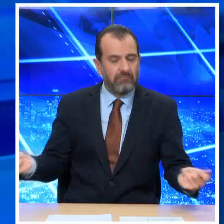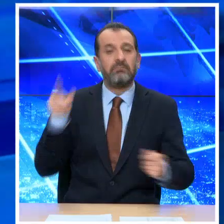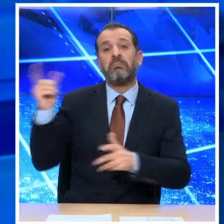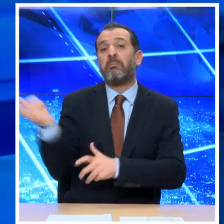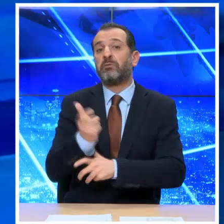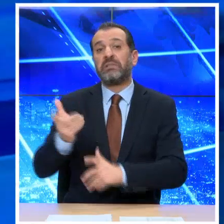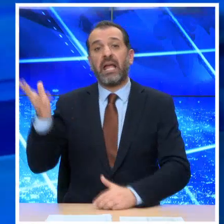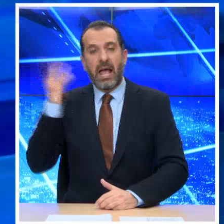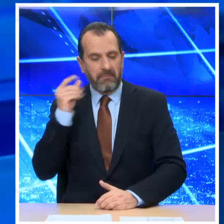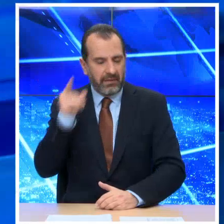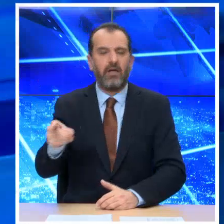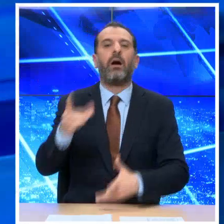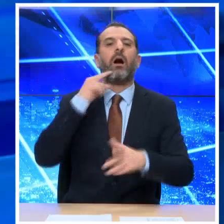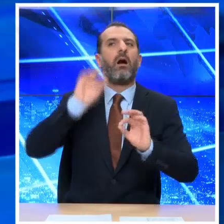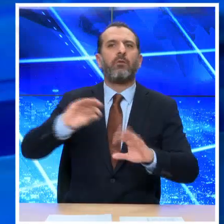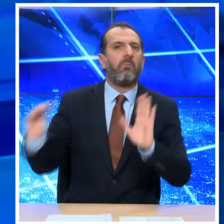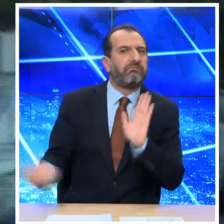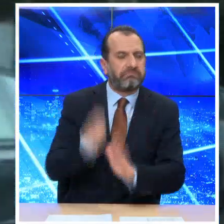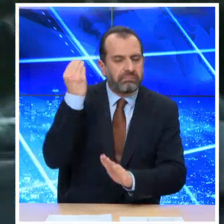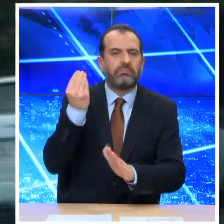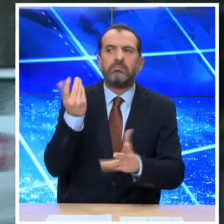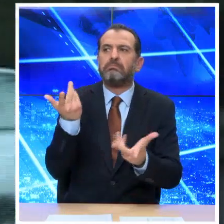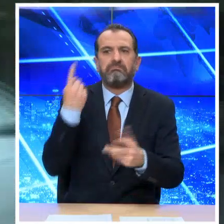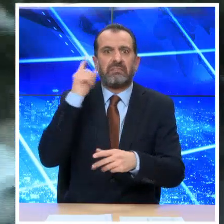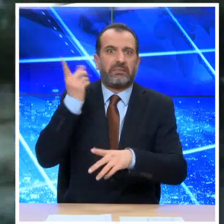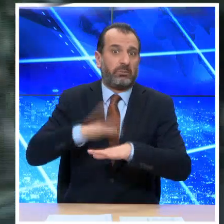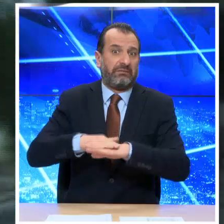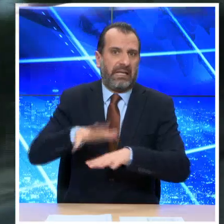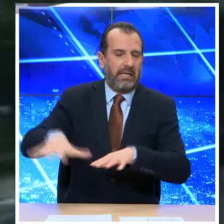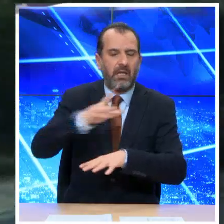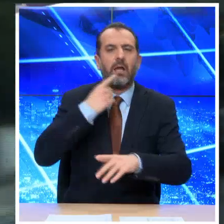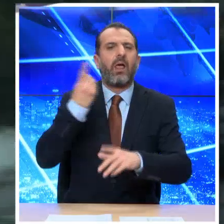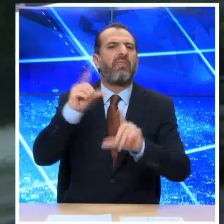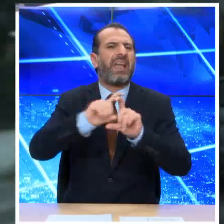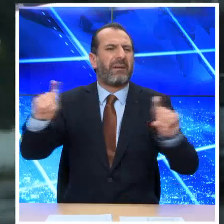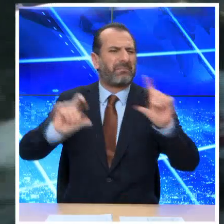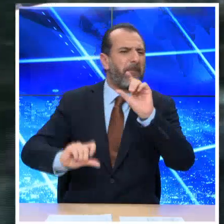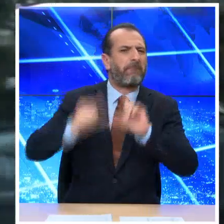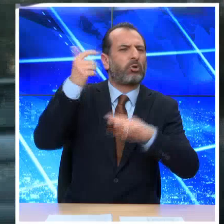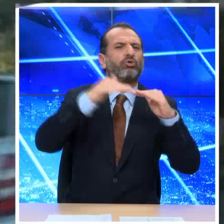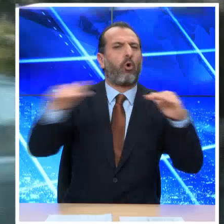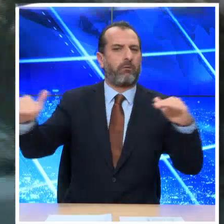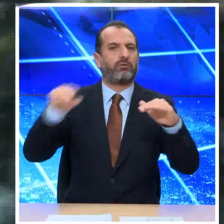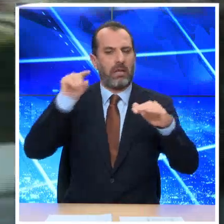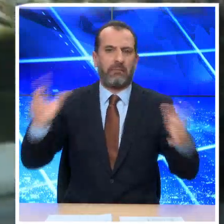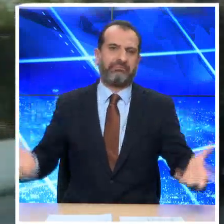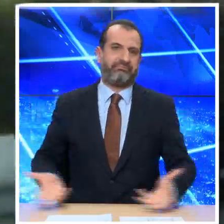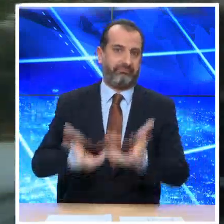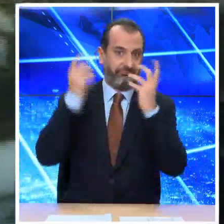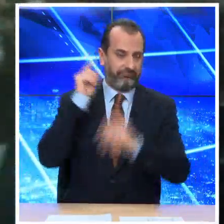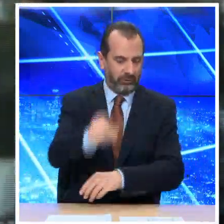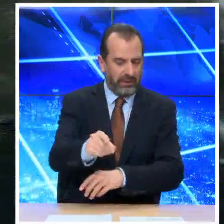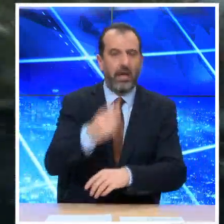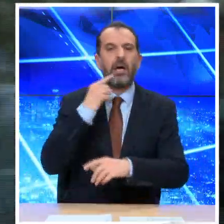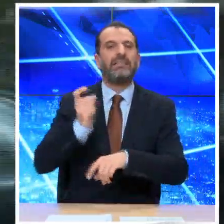πυροσβεστική υπηρεσία, η φωτιά προκλήθηκε από άγνωστη ως τώρα αιτία σε διαμέρισμα του πρώτου ορόφου πολυκατοικίας. Στο σημείο